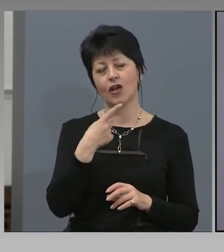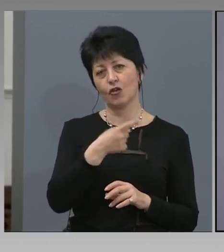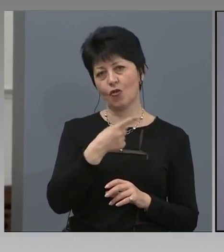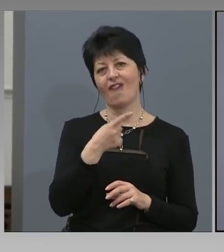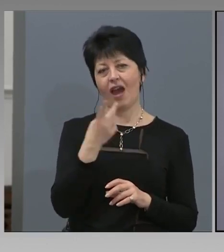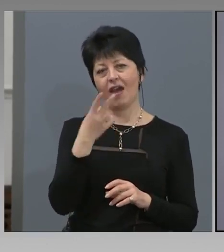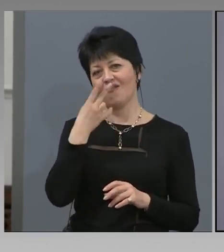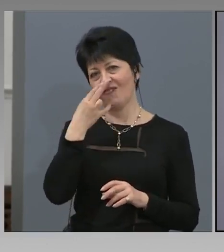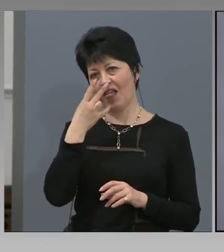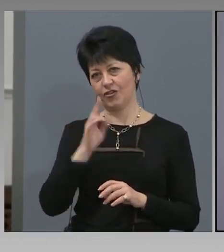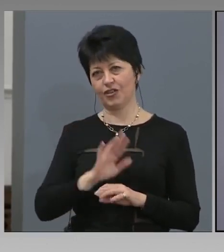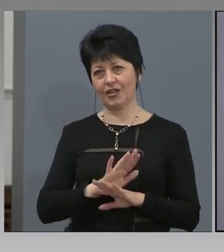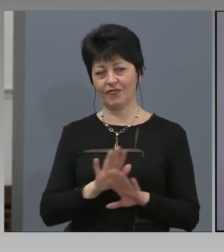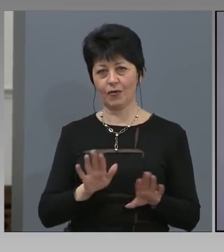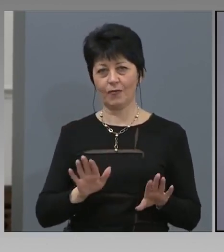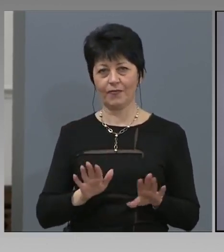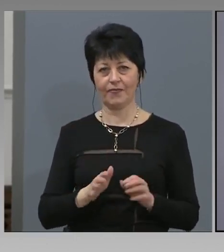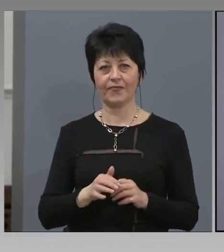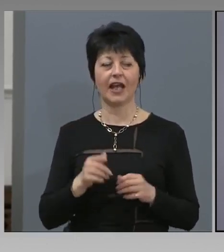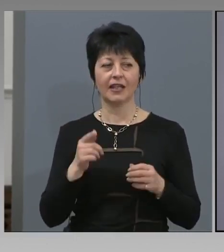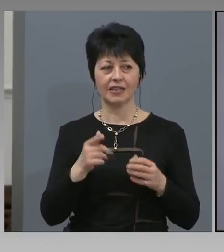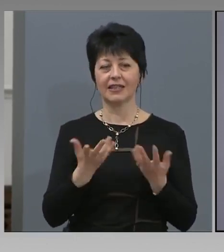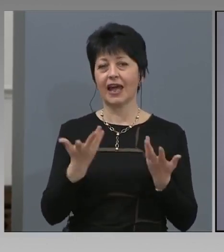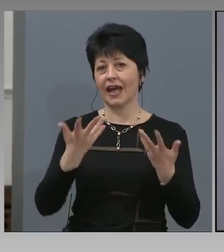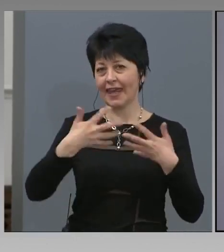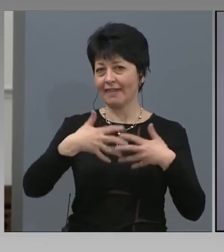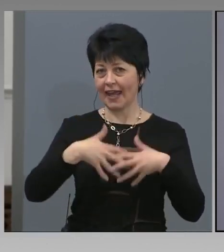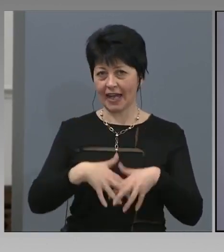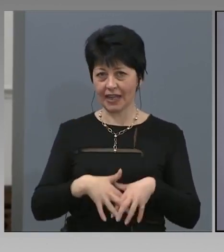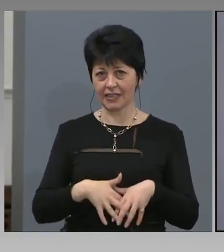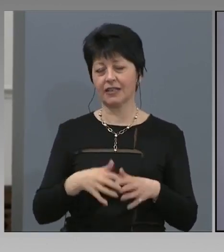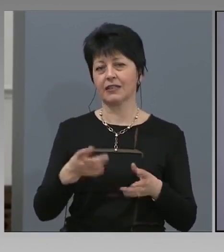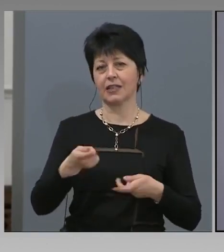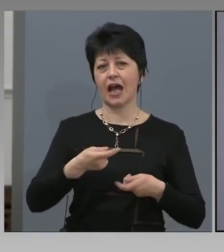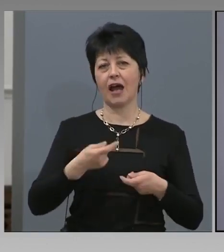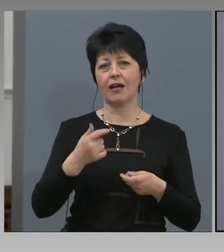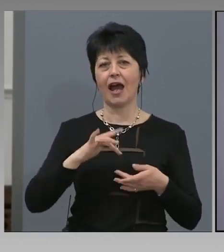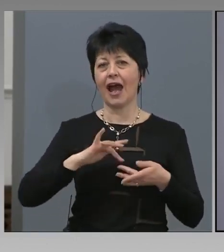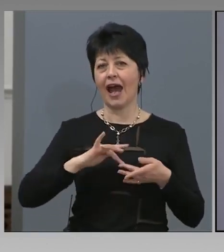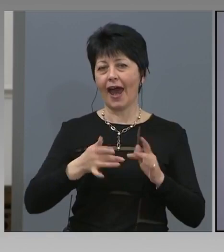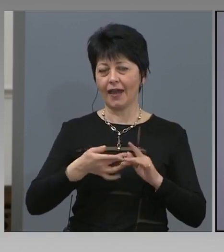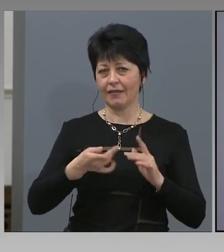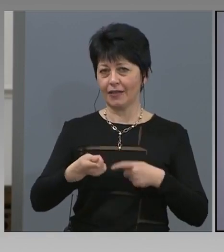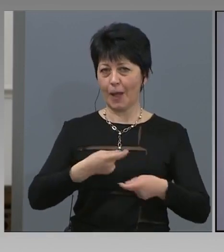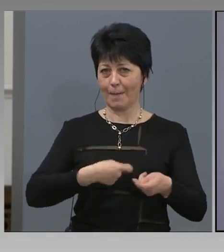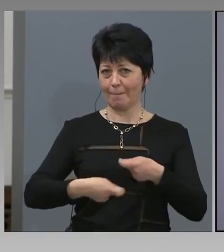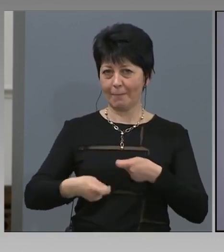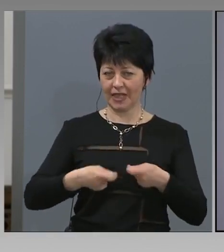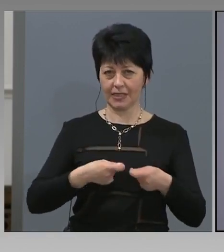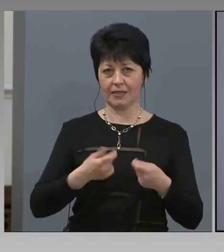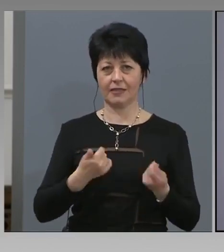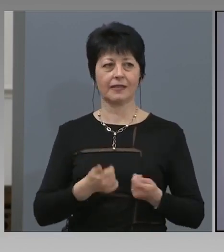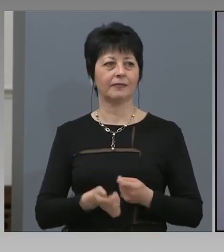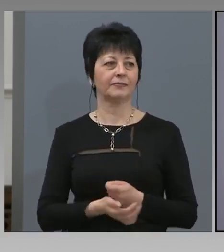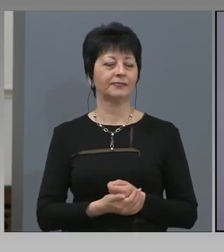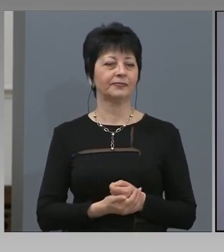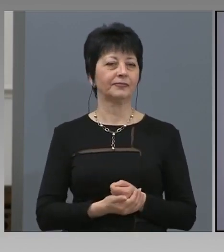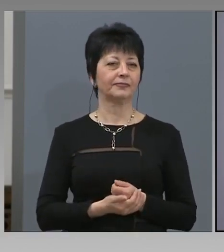цялата интеграция на това нещо с IT-бизнеса, телекомите, правим абсолютно пробълно.